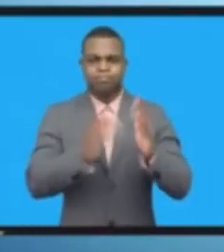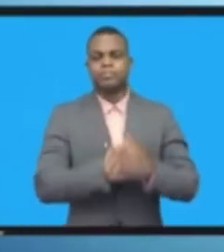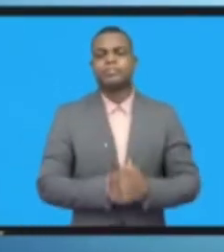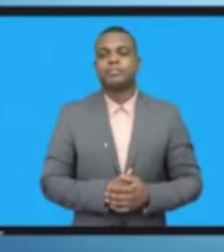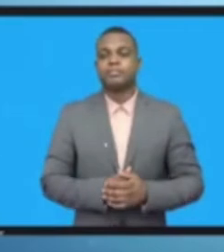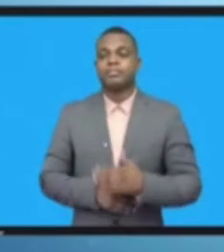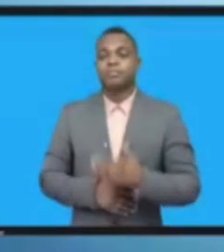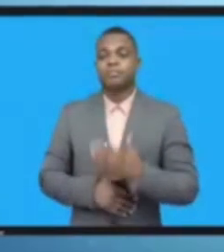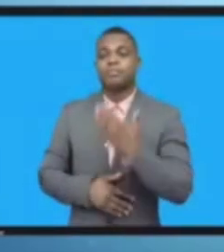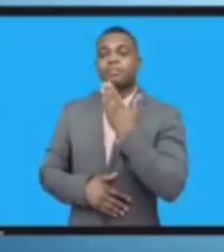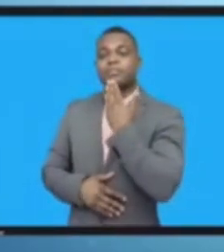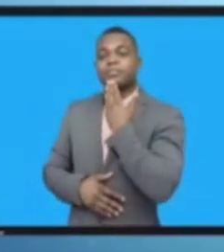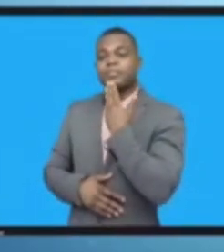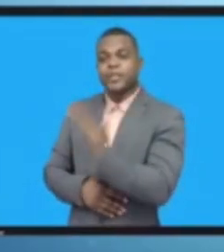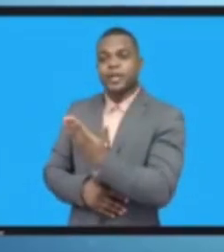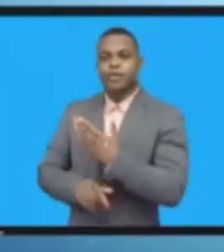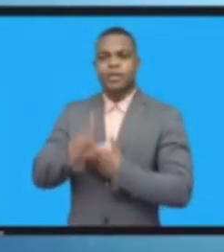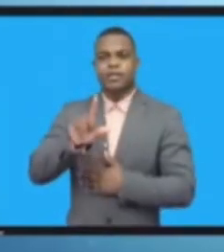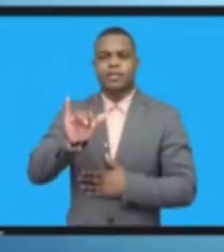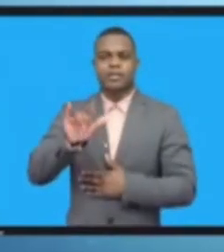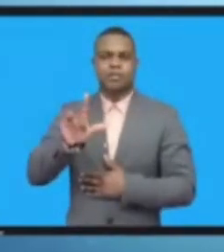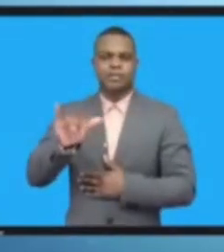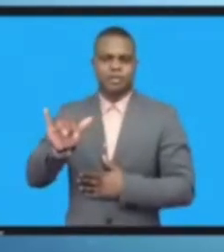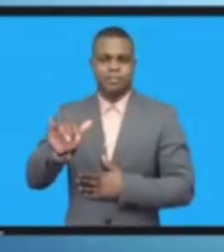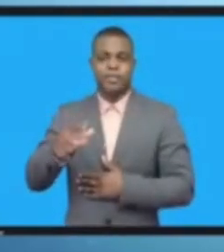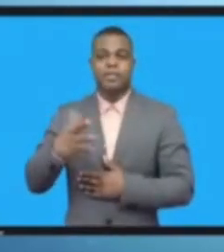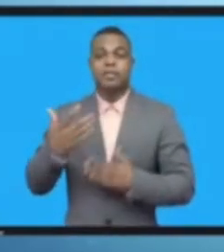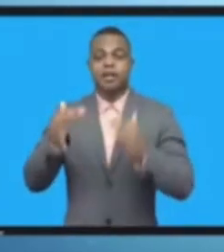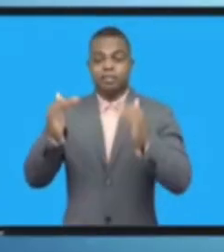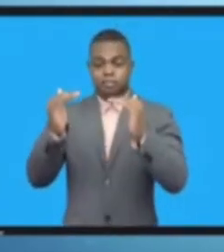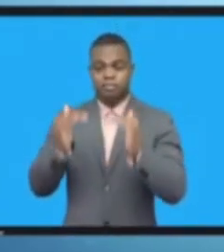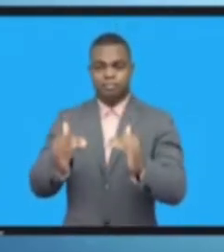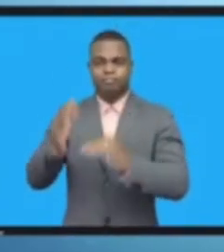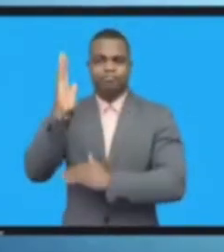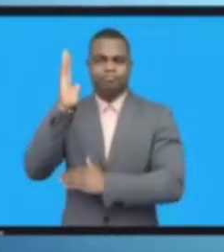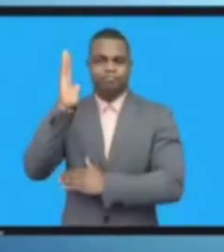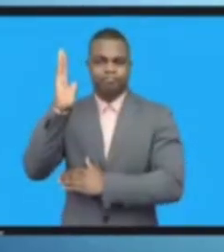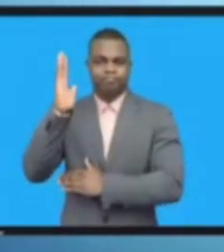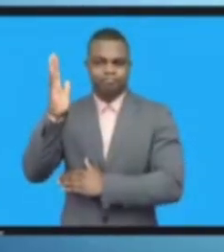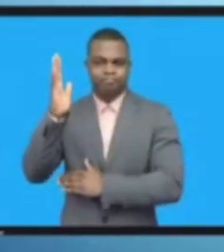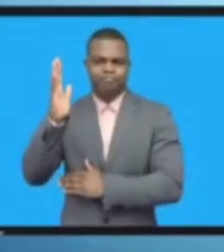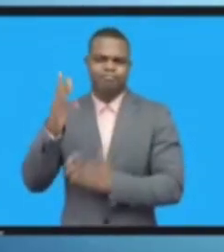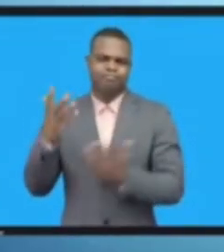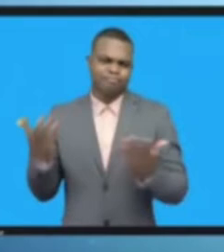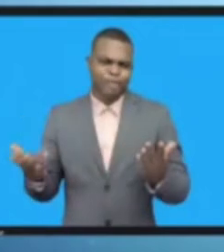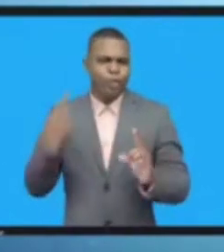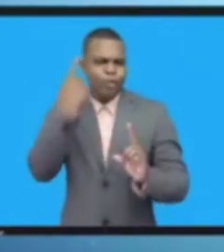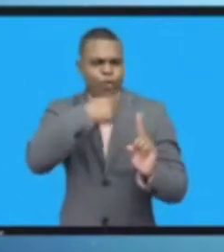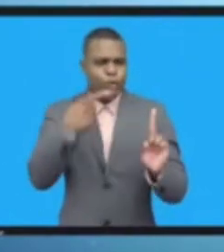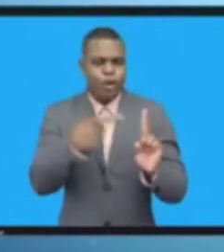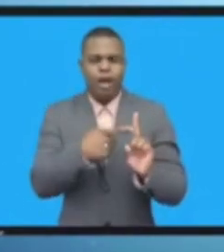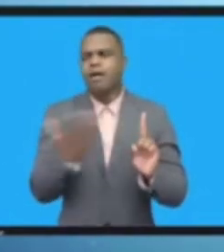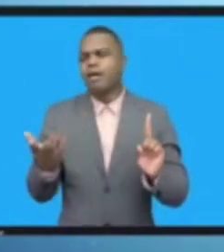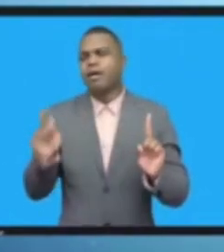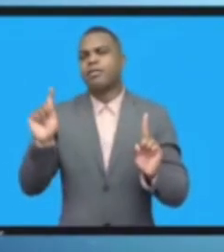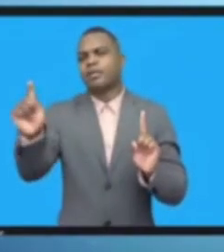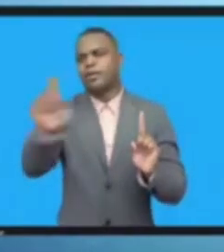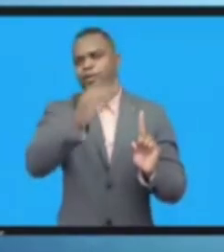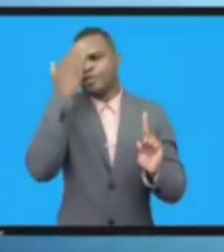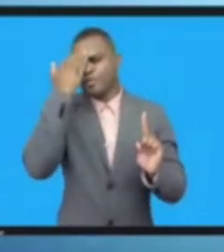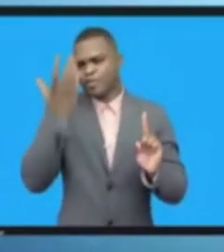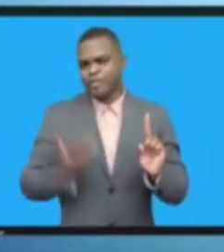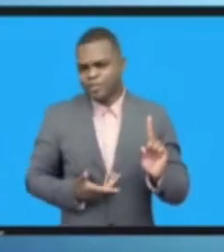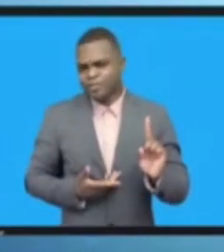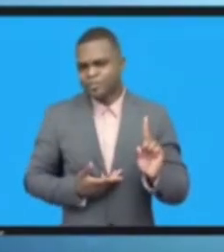الداعي اللي تعريفي بمتحدثنا التالي أعطي الكلمة لسيد